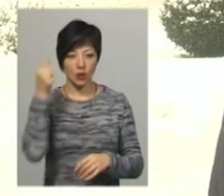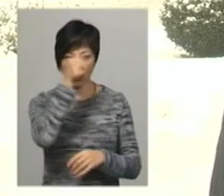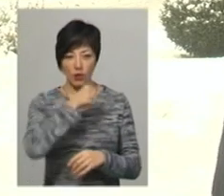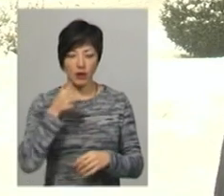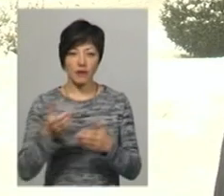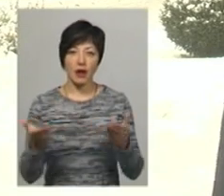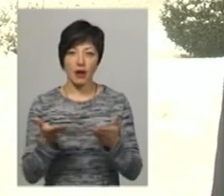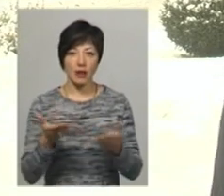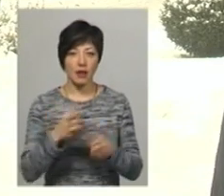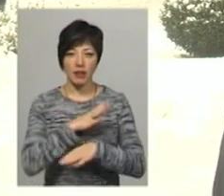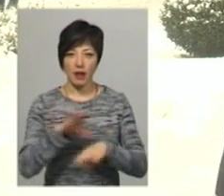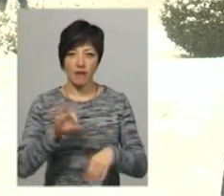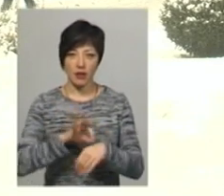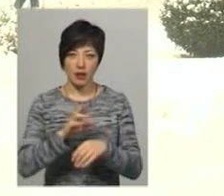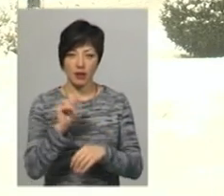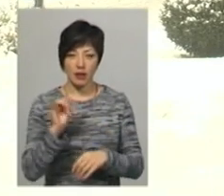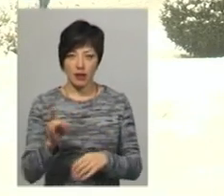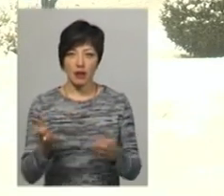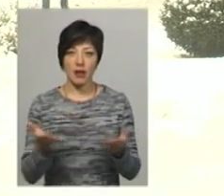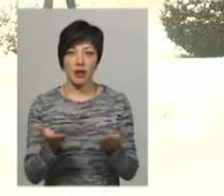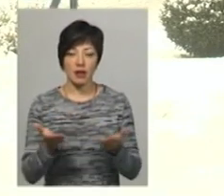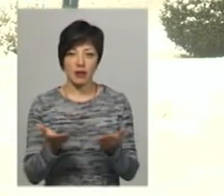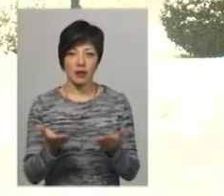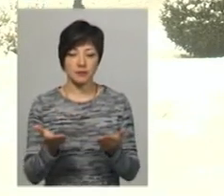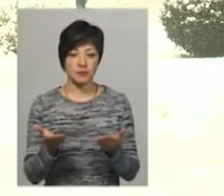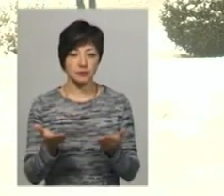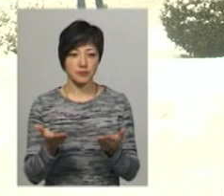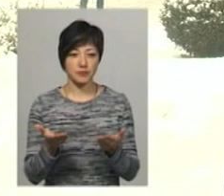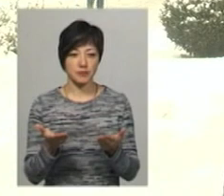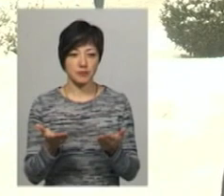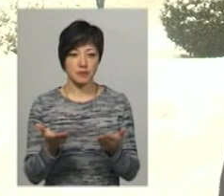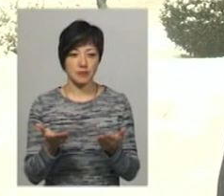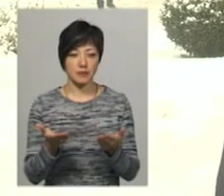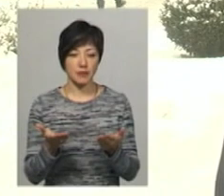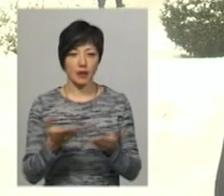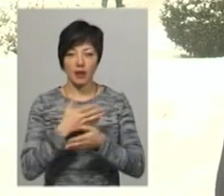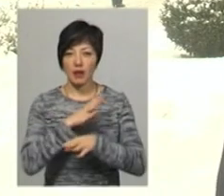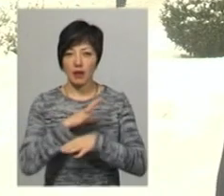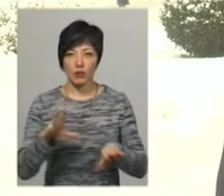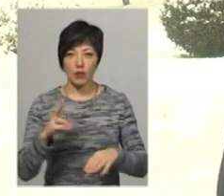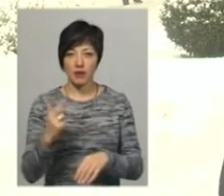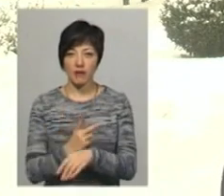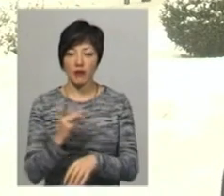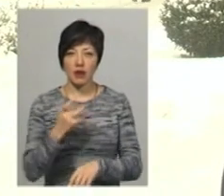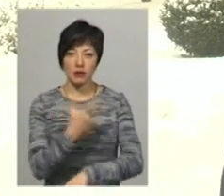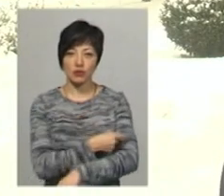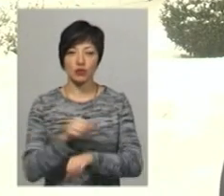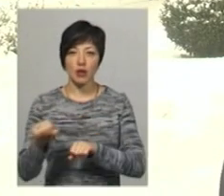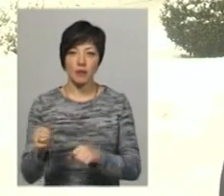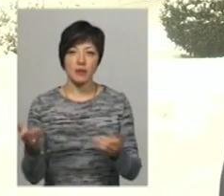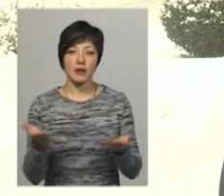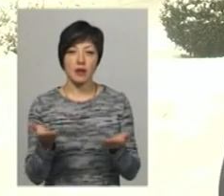які не перехворіли на кір, які не були два рази щеплені, які